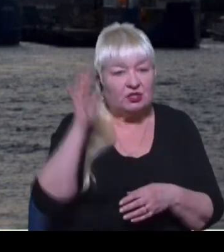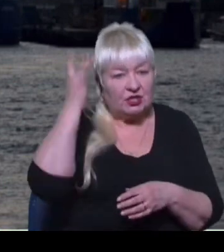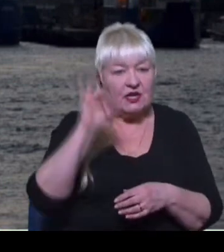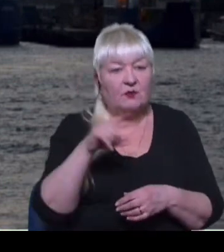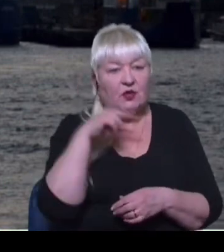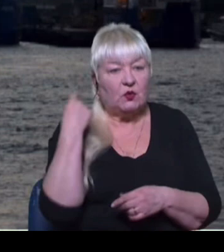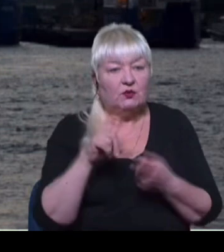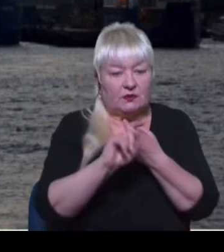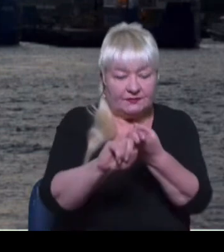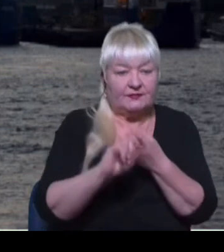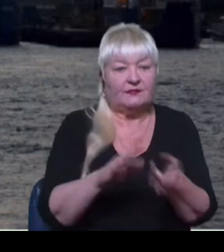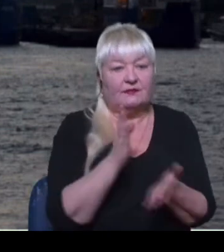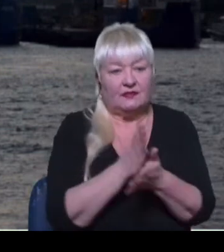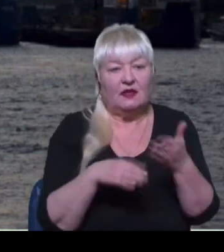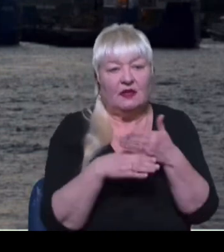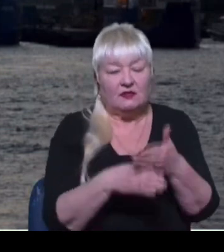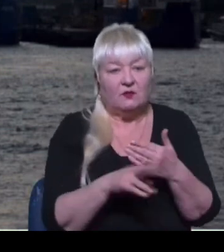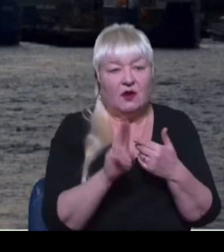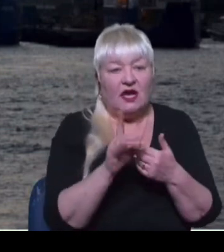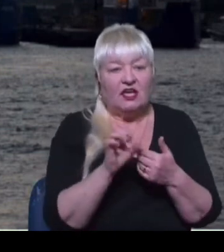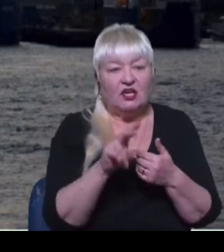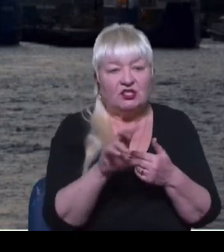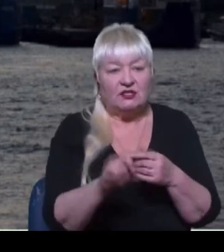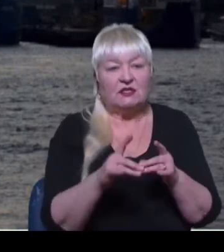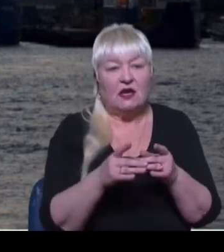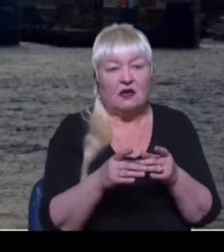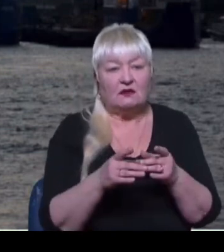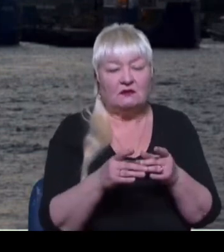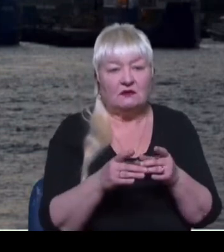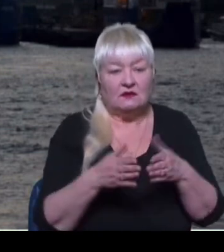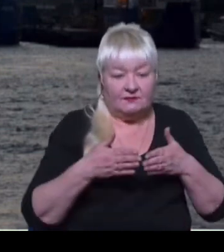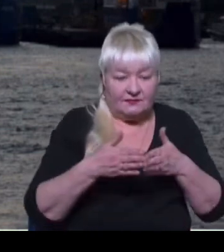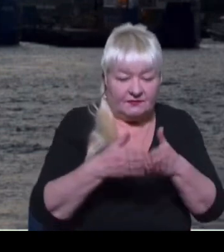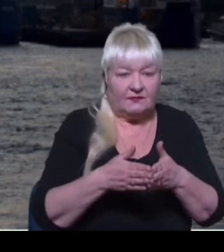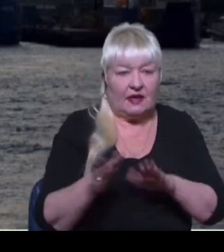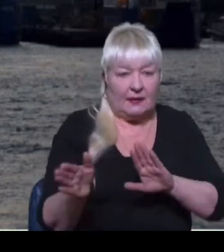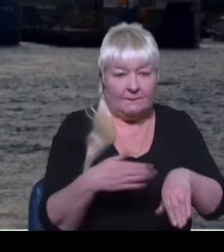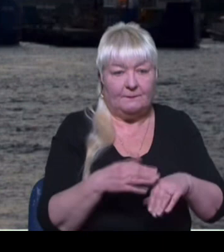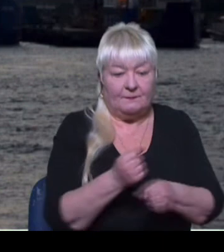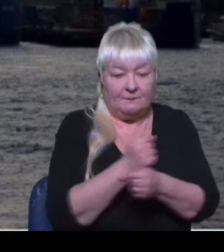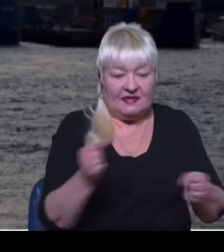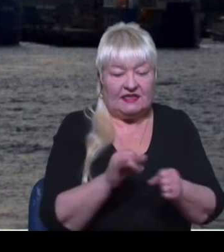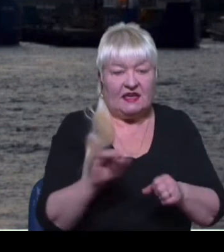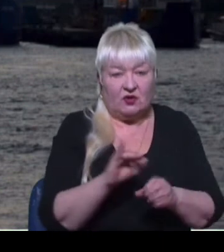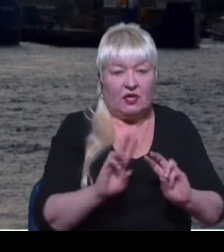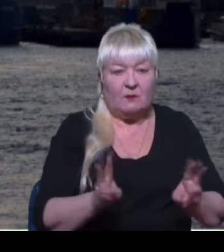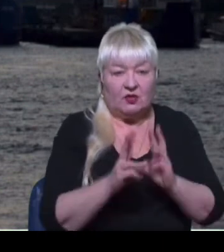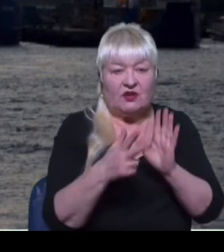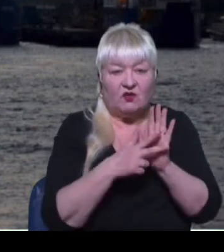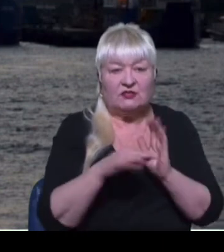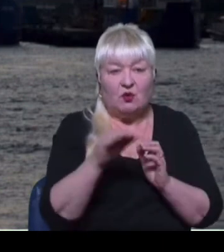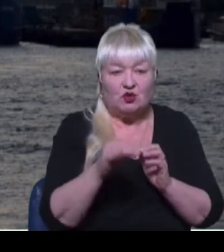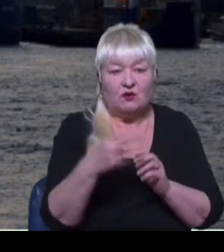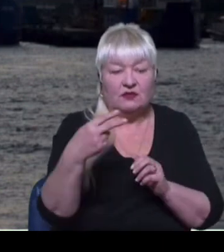сповіщення відбувається за допомогою Керченської паромної переправи, яку після підриву та пожежі на незаконному кримському мості 8 жовтня